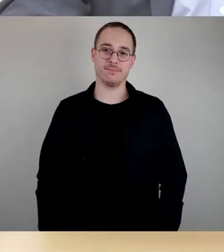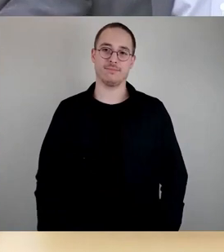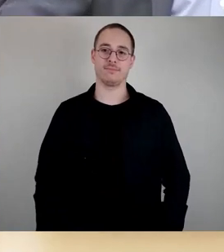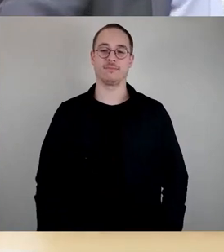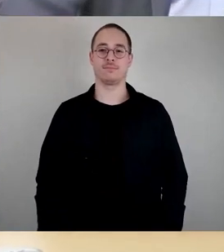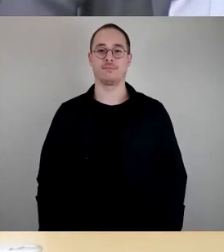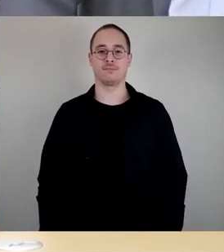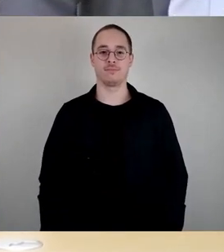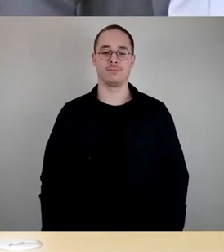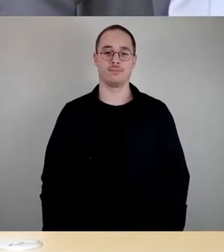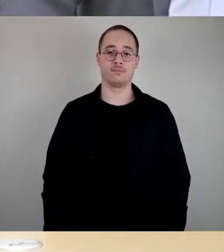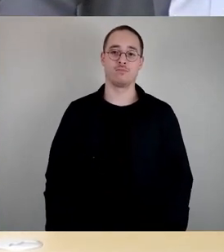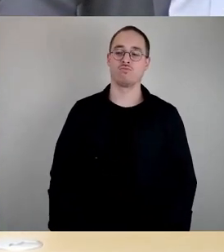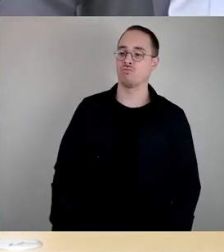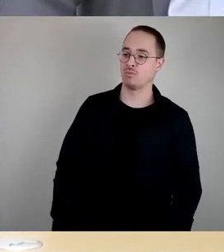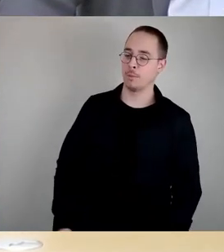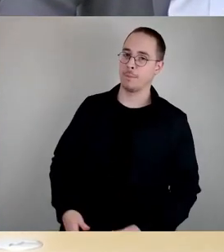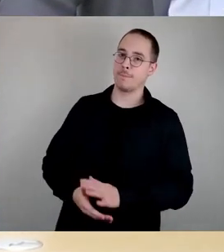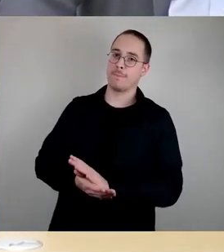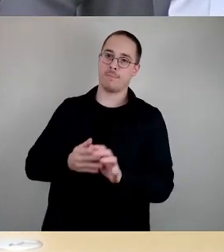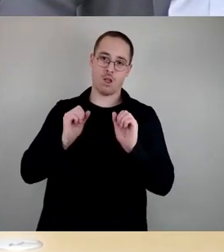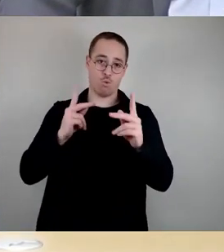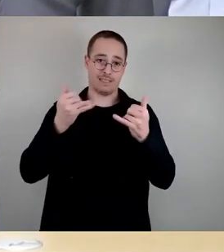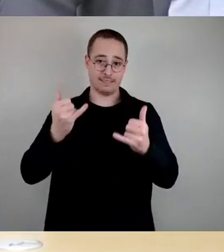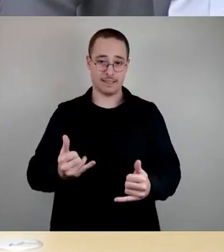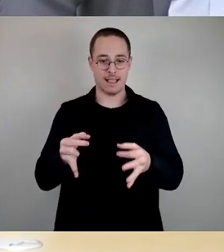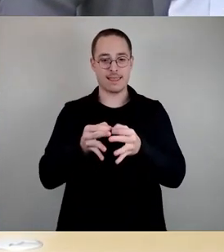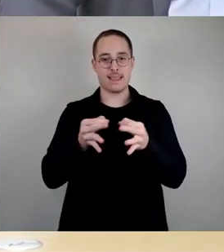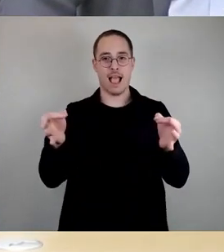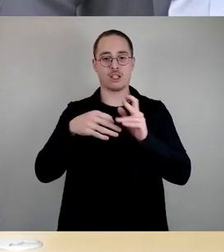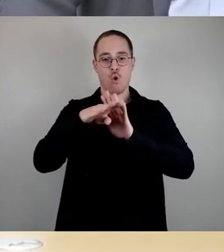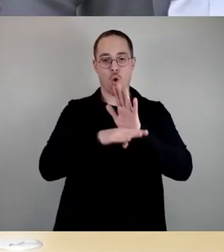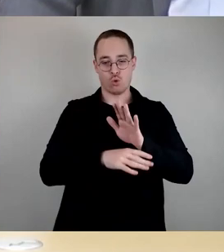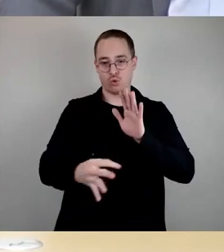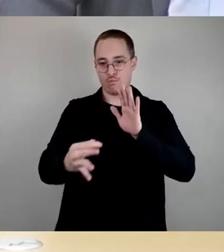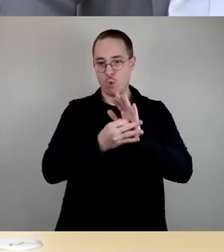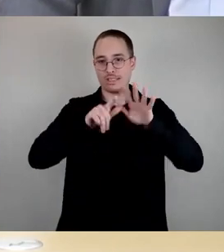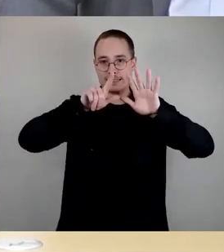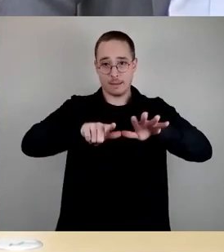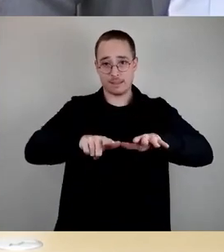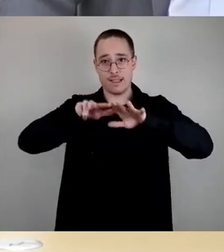Dann kommen wir jetzt zu den Tagesordnungspunkten 17 und 18 in gemeinsamer Behandlung. Vielen Dank.